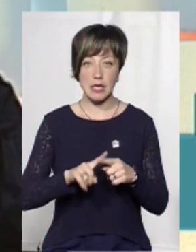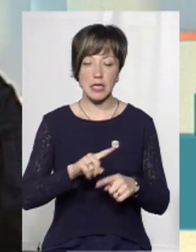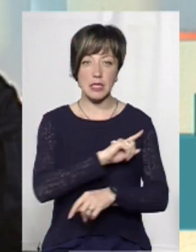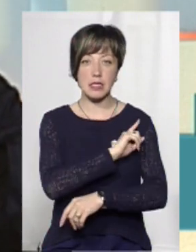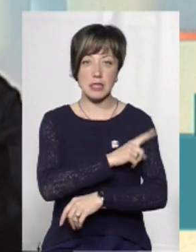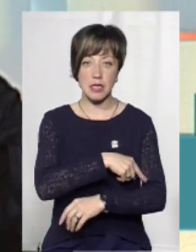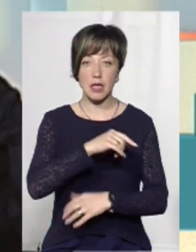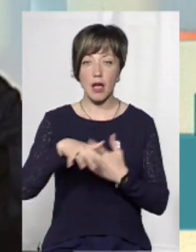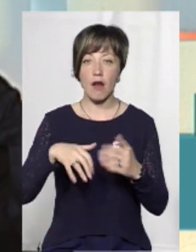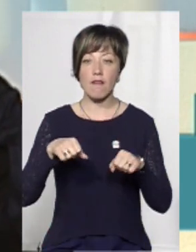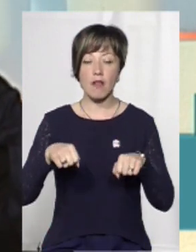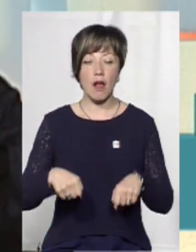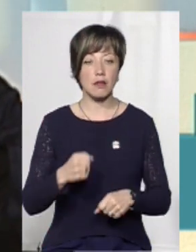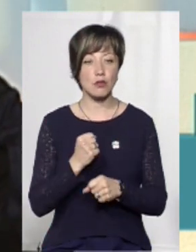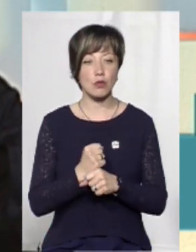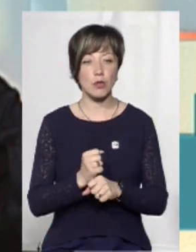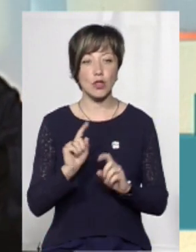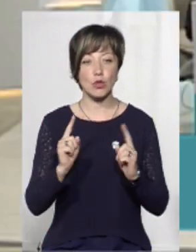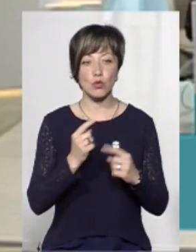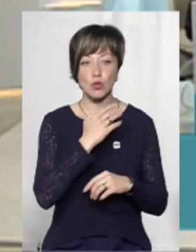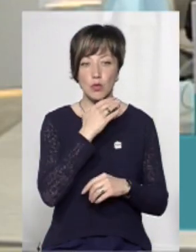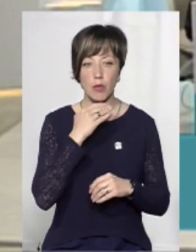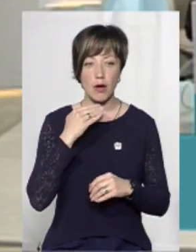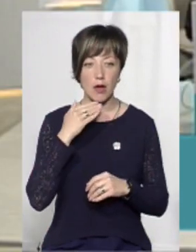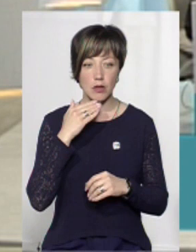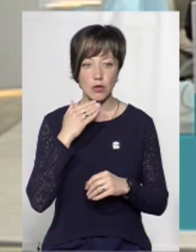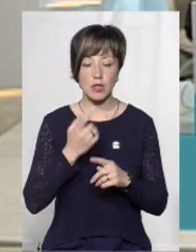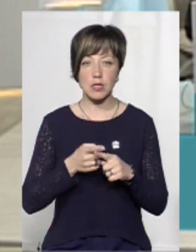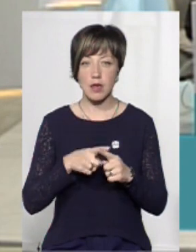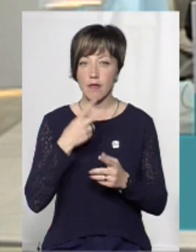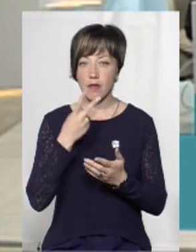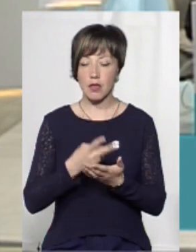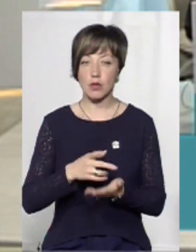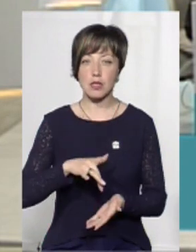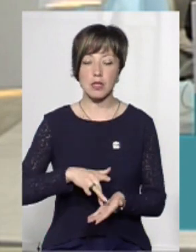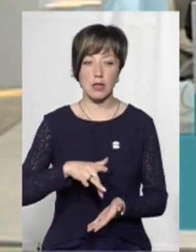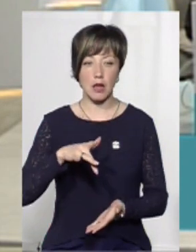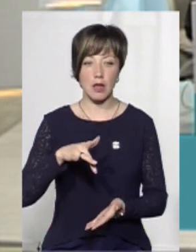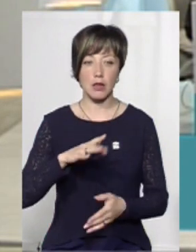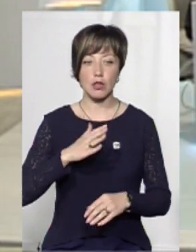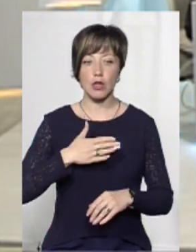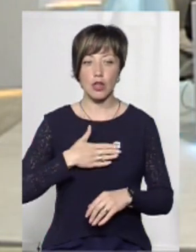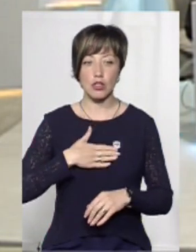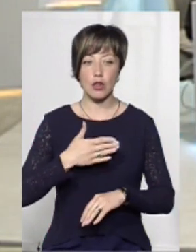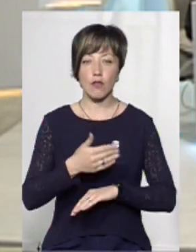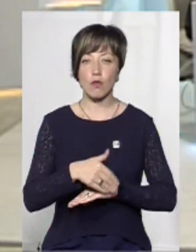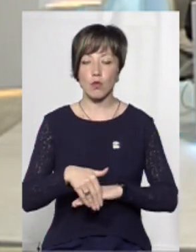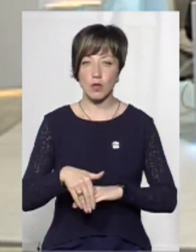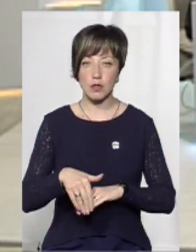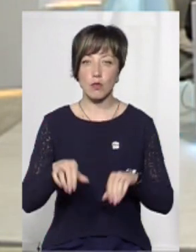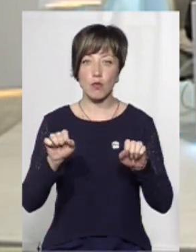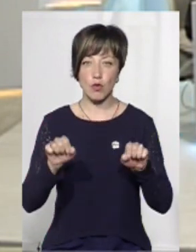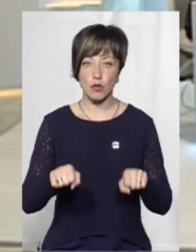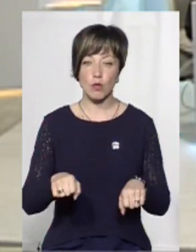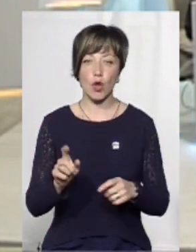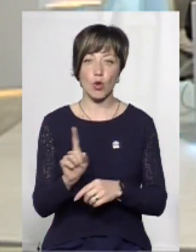Але влада зробила дуже багато. Це видно по центральних наших вулицях. В них